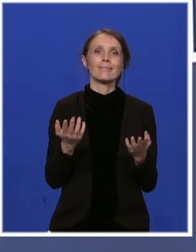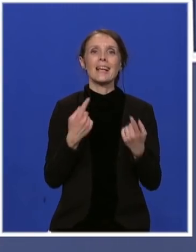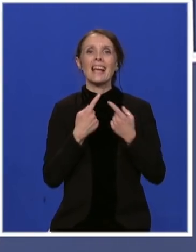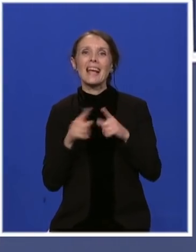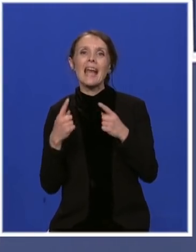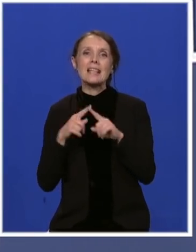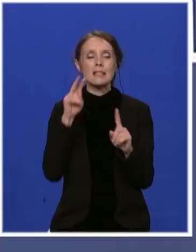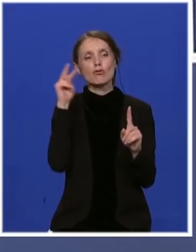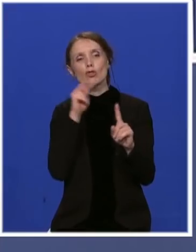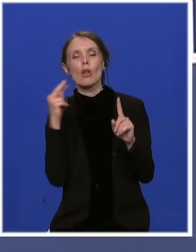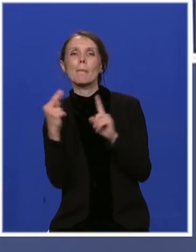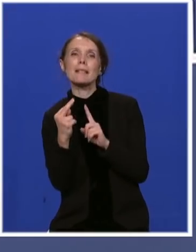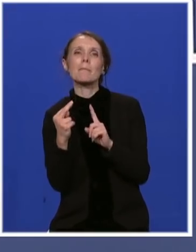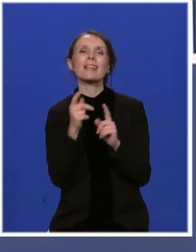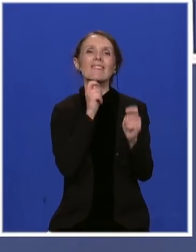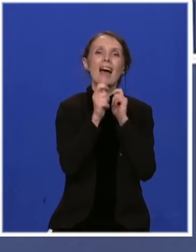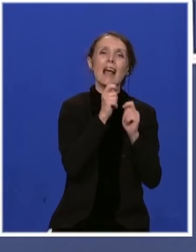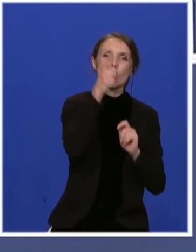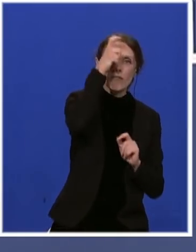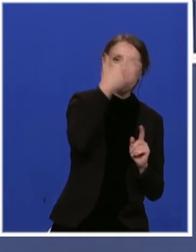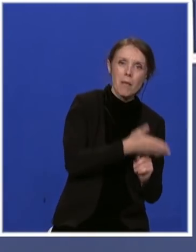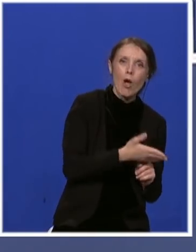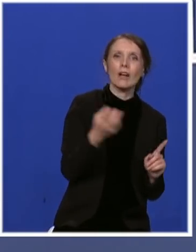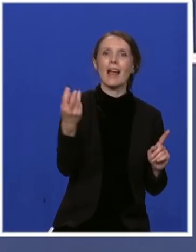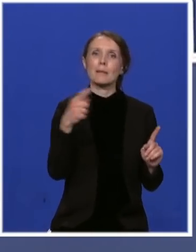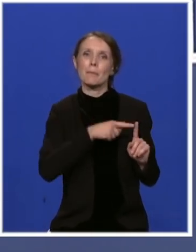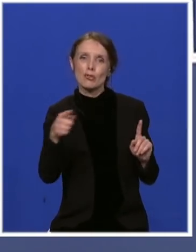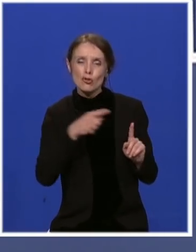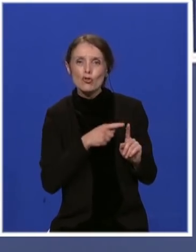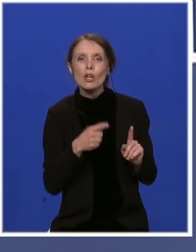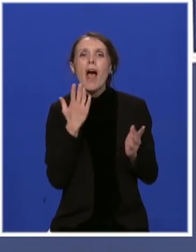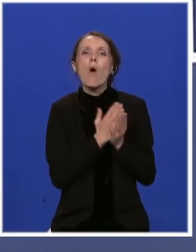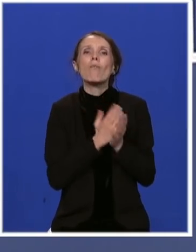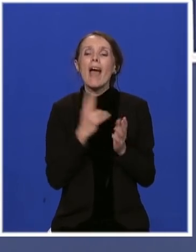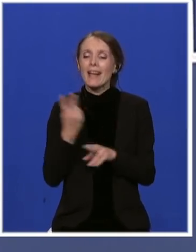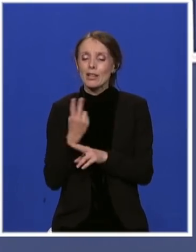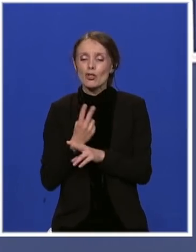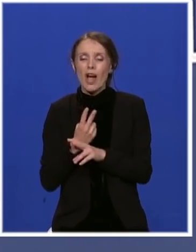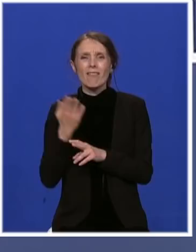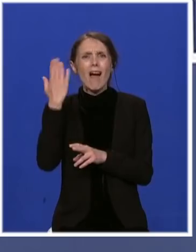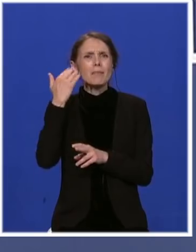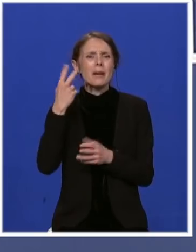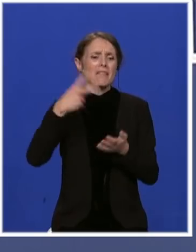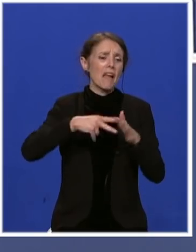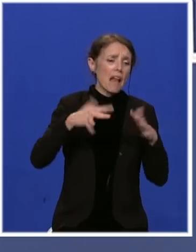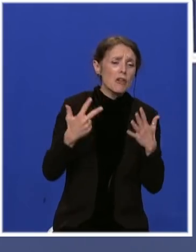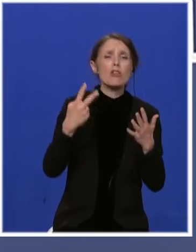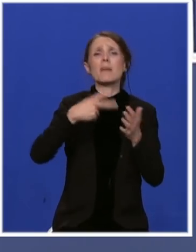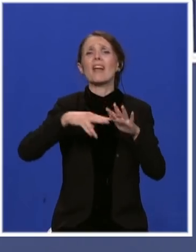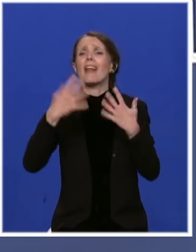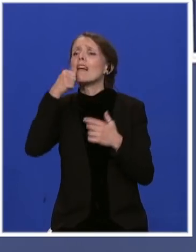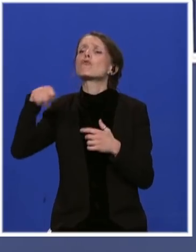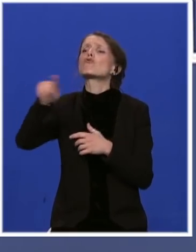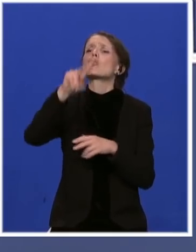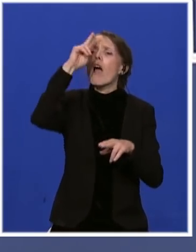razgovore između Beograda i Prištine i uvijek će zauzimati svoju poziciju u skladu sa odlukom koji su doneli 2008. i 2009. godine. To je